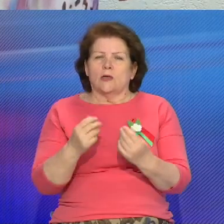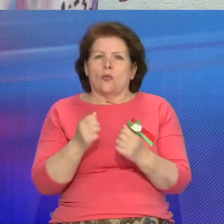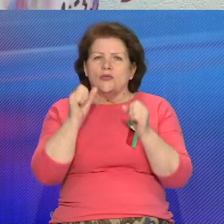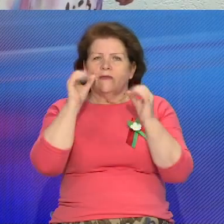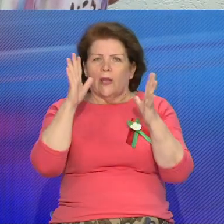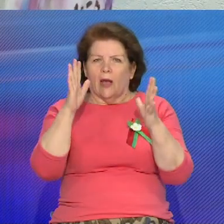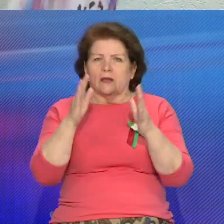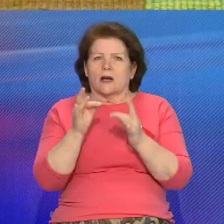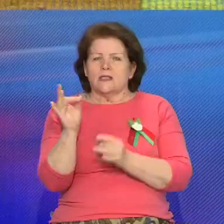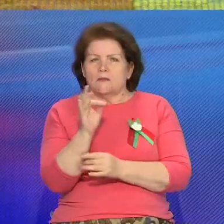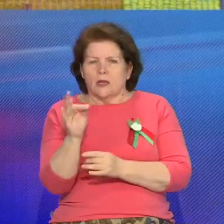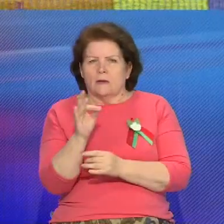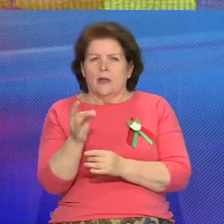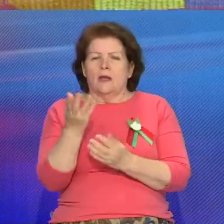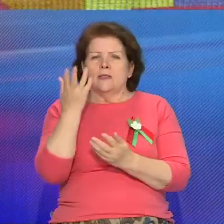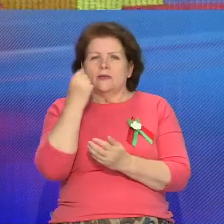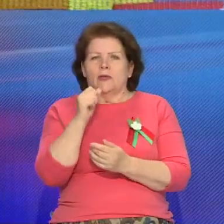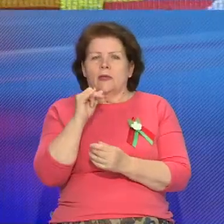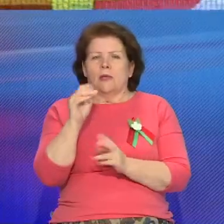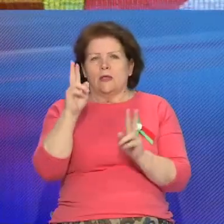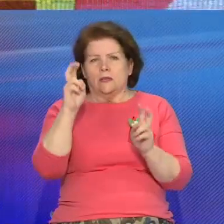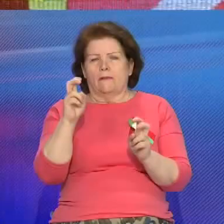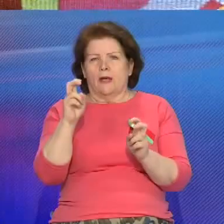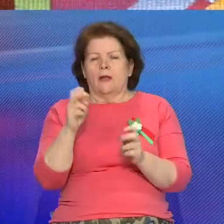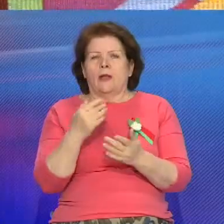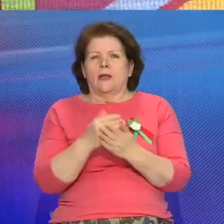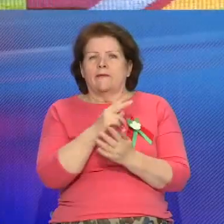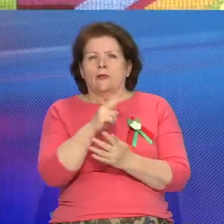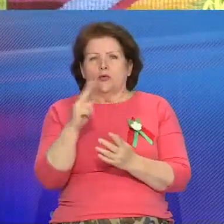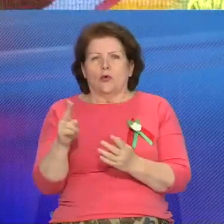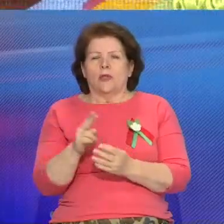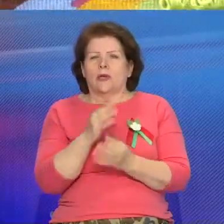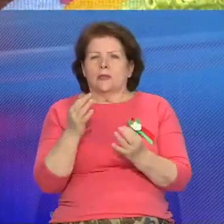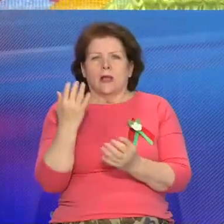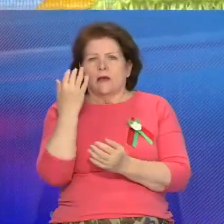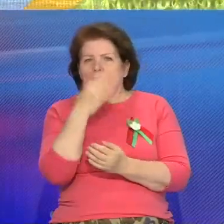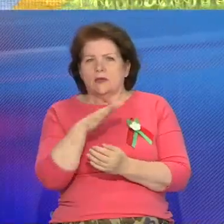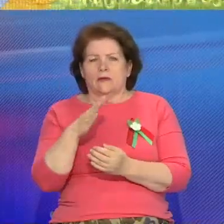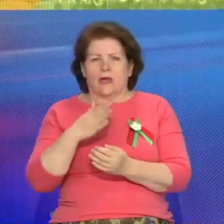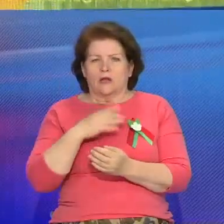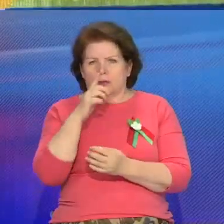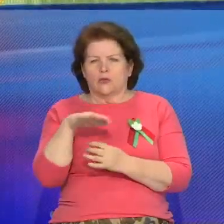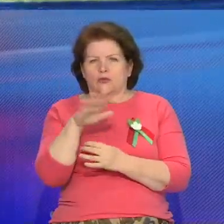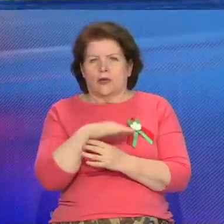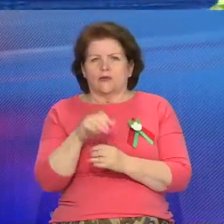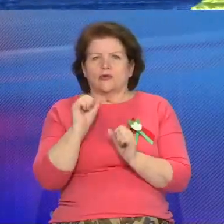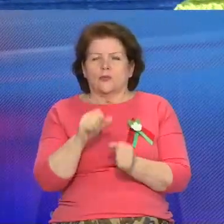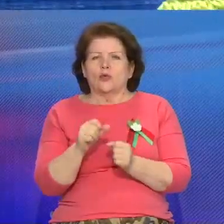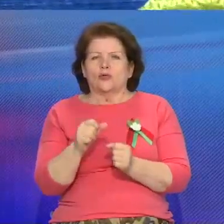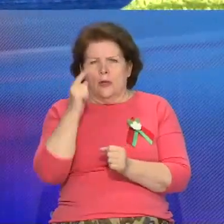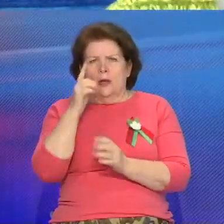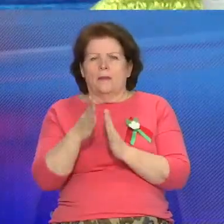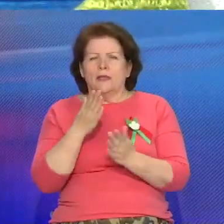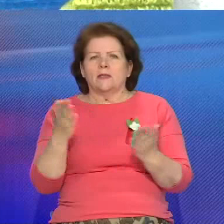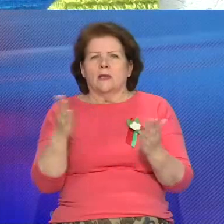каляровыми і мастацкими рашэннями і тэмай. Наватэ, хто ніколі не був ў нашай краіне, може ўявіть, наколькі она прыгожая